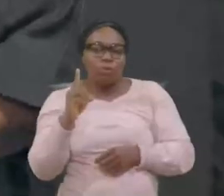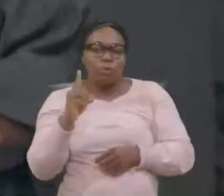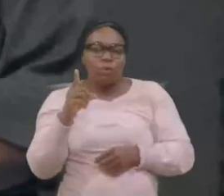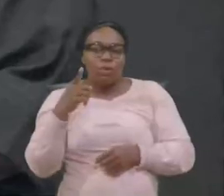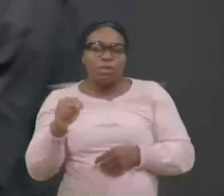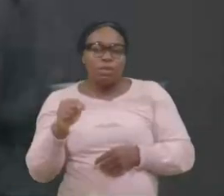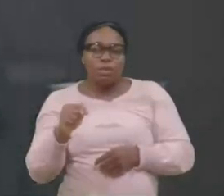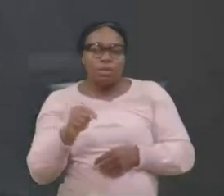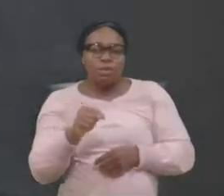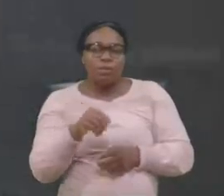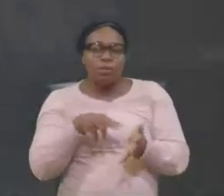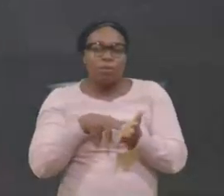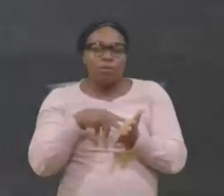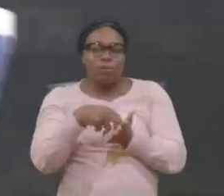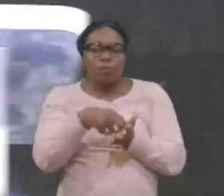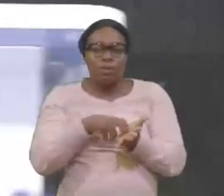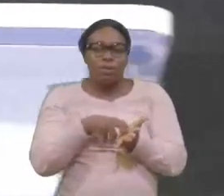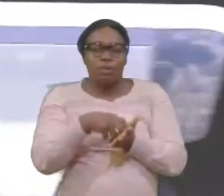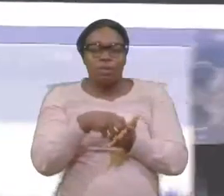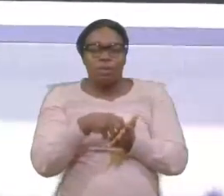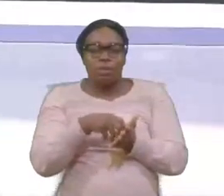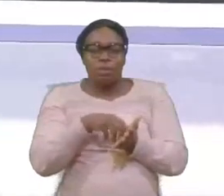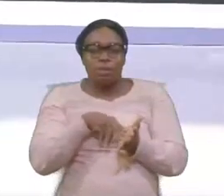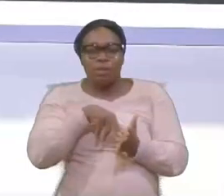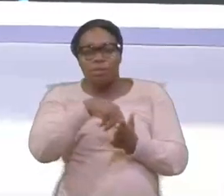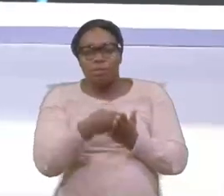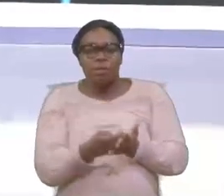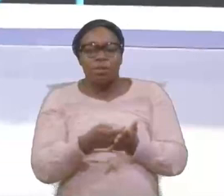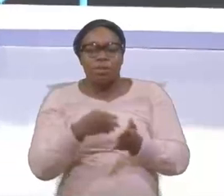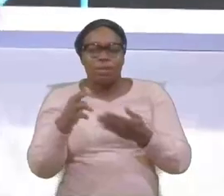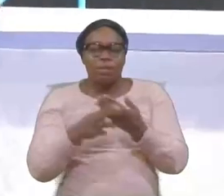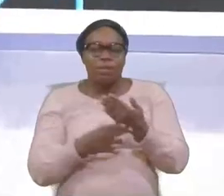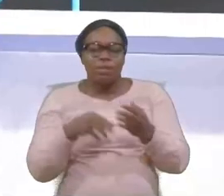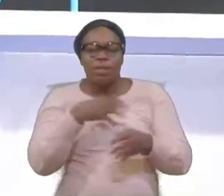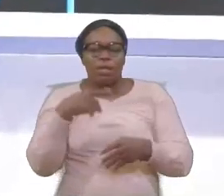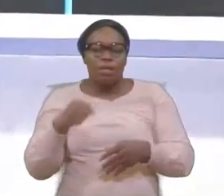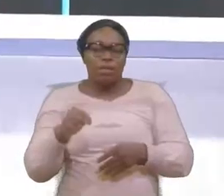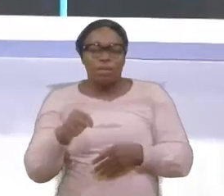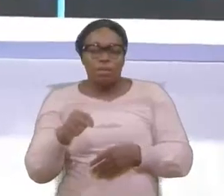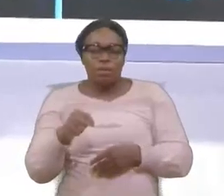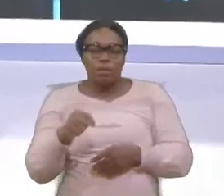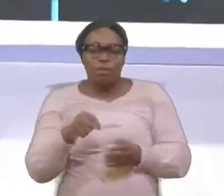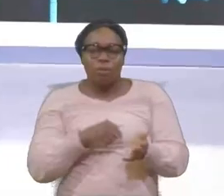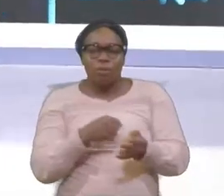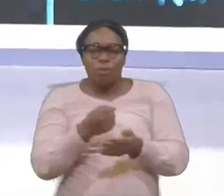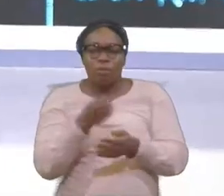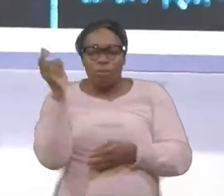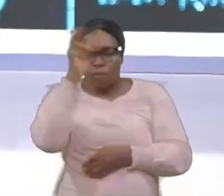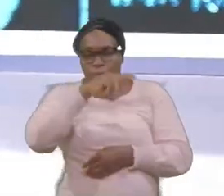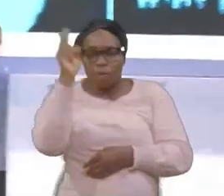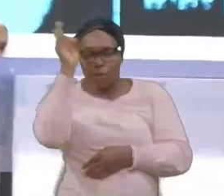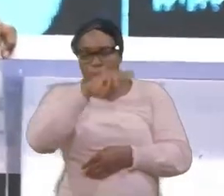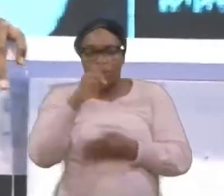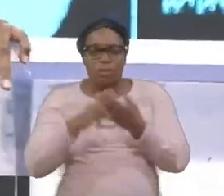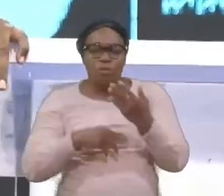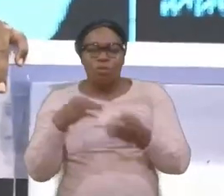'insouciance de l'esclave prodigue en réalité le prodigue est devenu un esclave